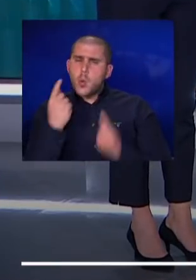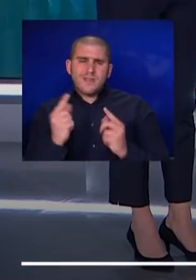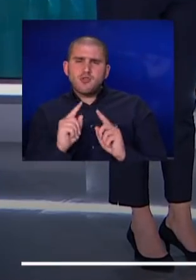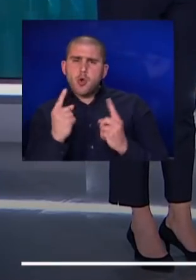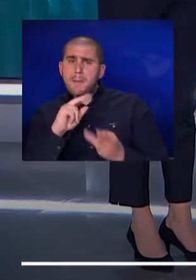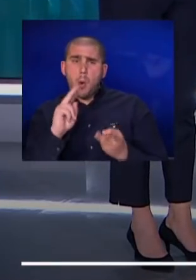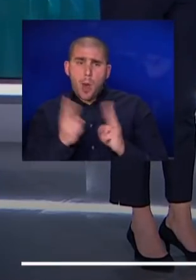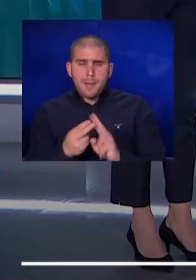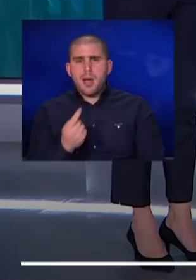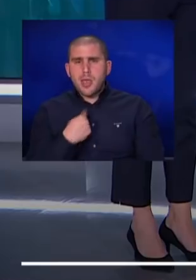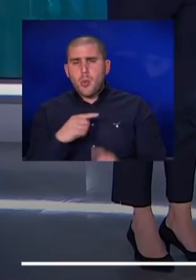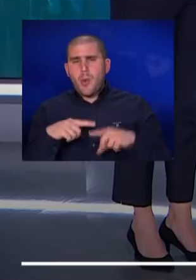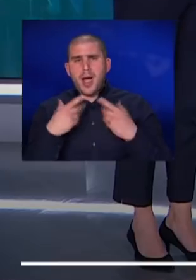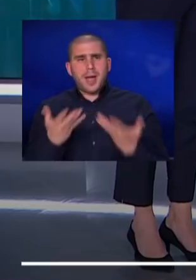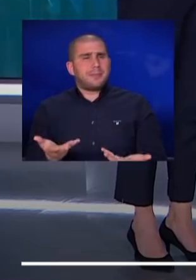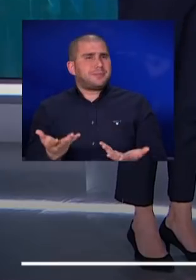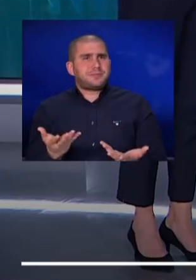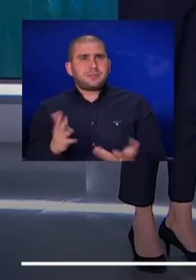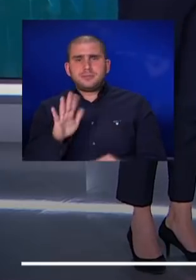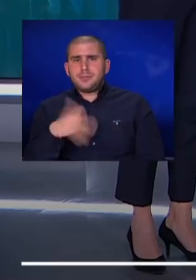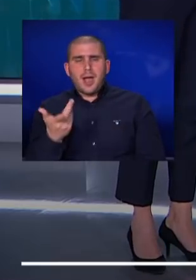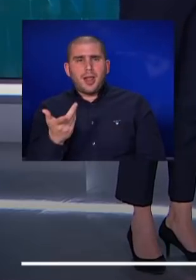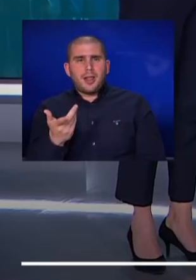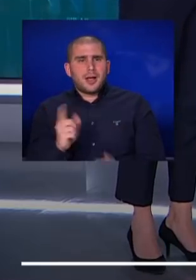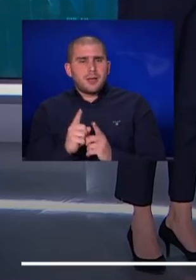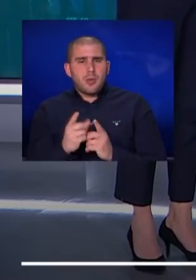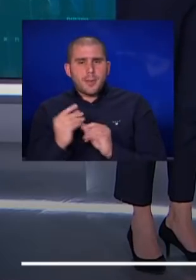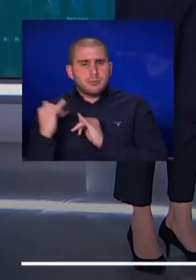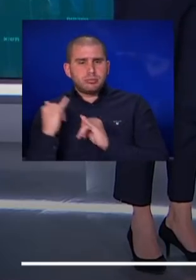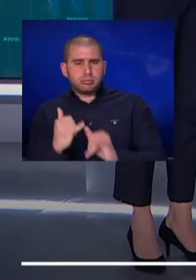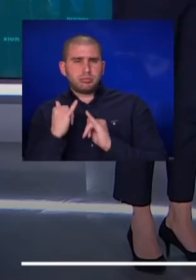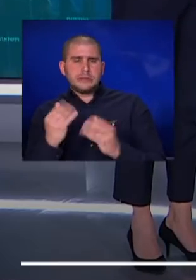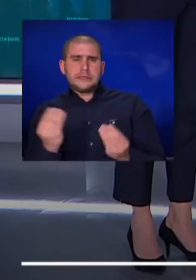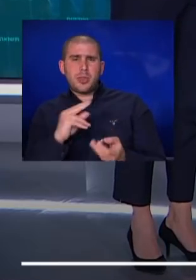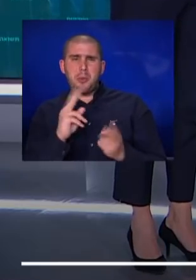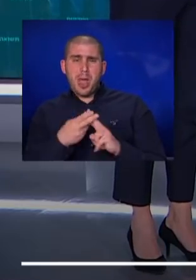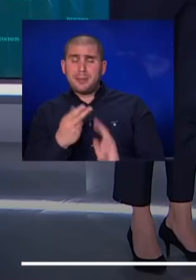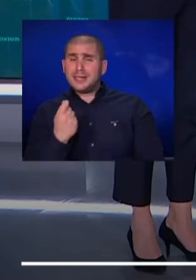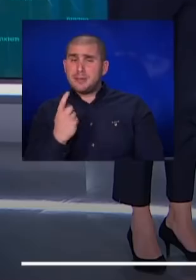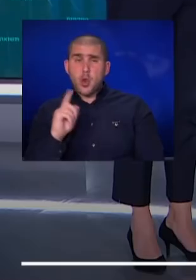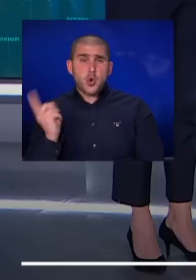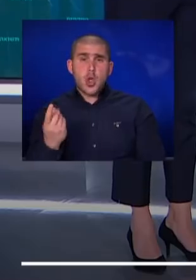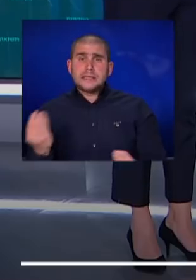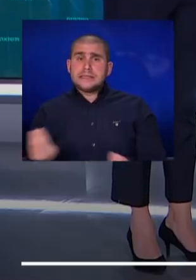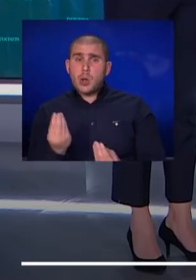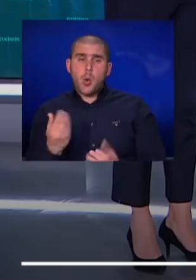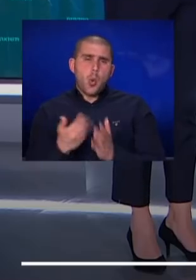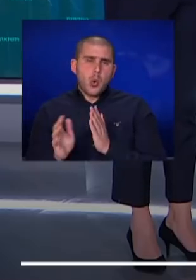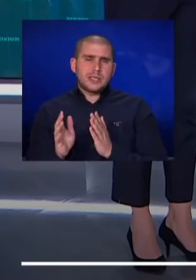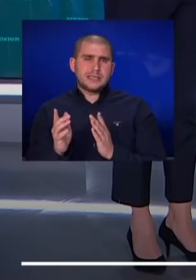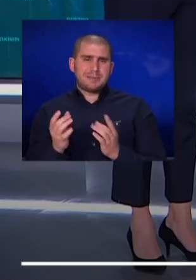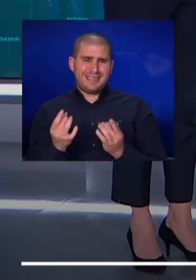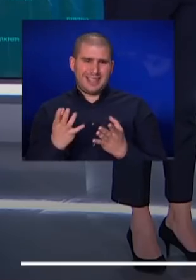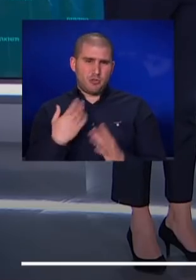מקום בעולם כי אנחנו חיים היום על תנועה של סחורות בעולם כמעט כל הסחורות למעי סחורות תראי אות שאנחנו